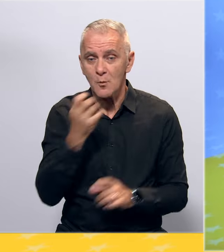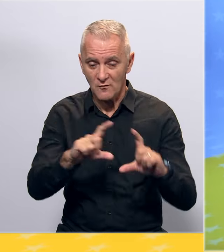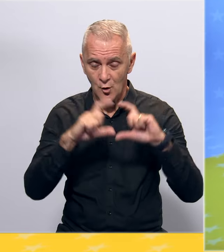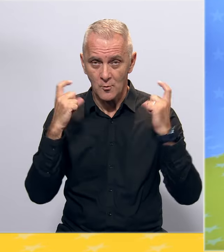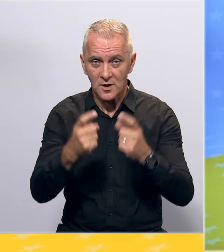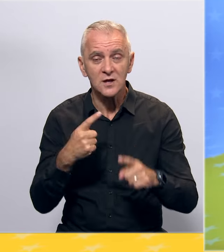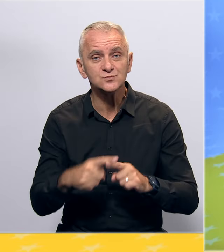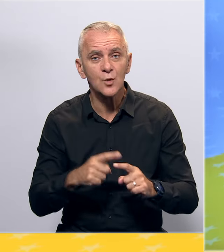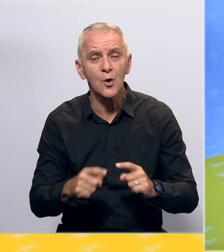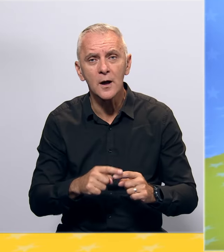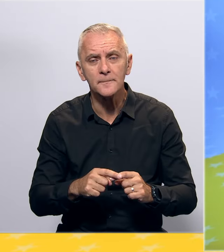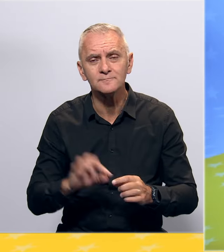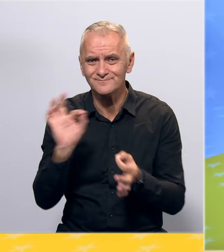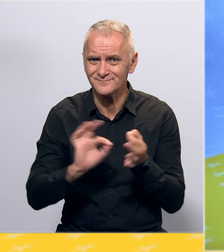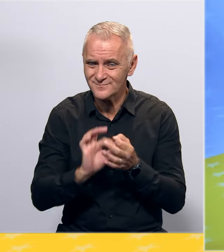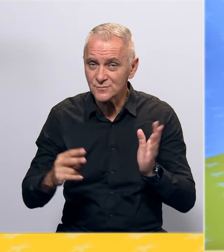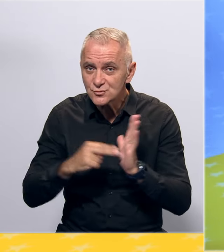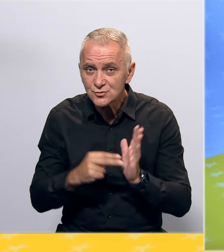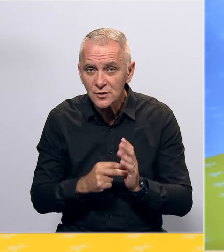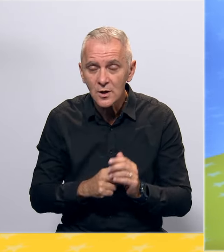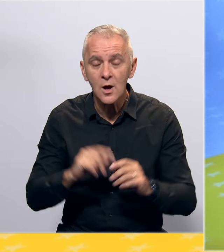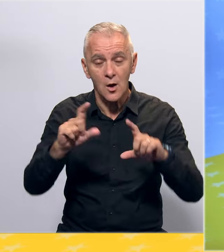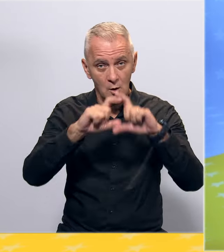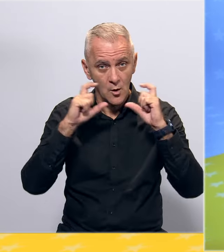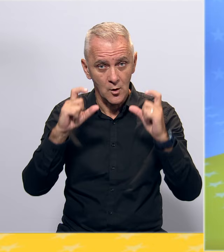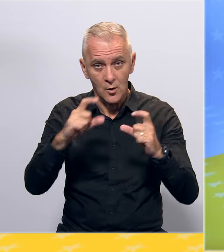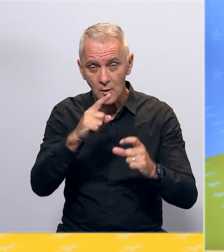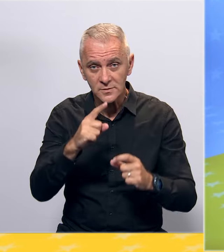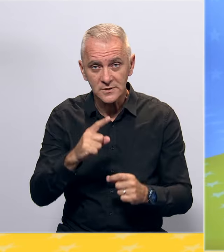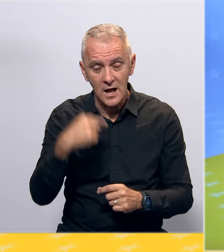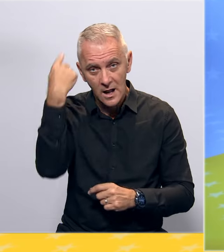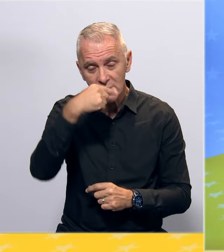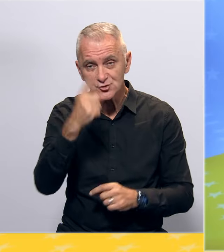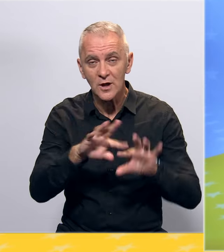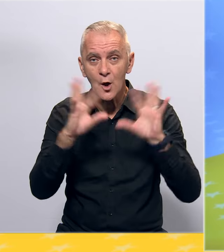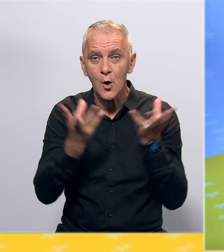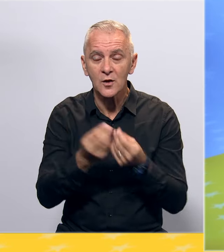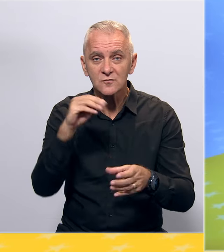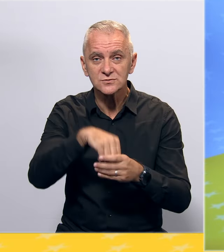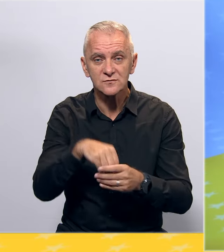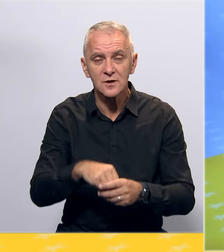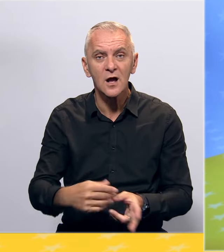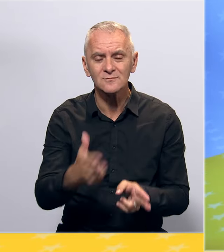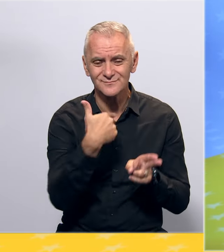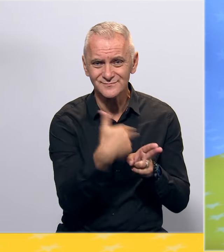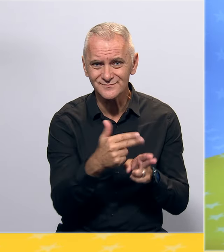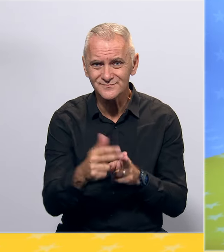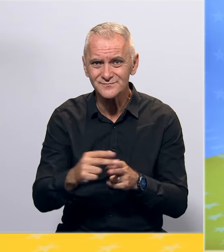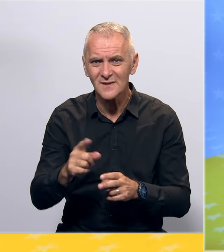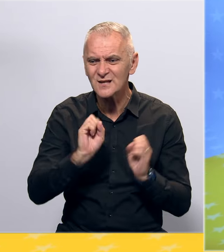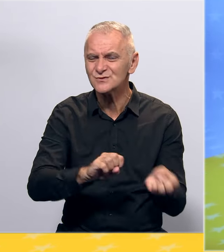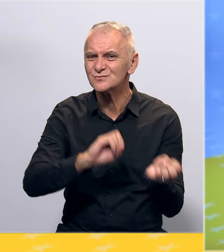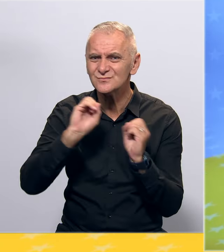energetske efikasnosti u objektima individualnog i kolektivnog stanovanja, uklanjanja nelegalnih deponija